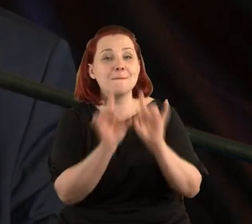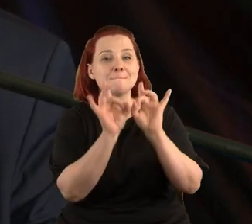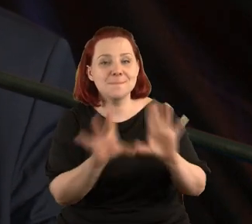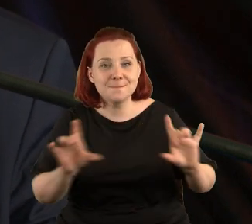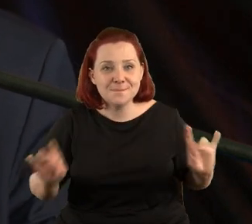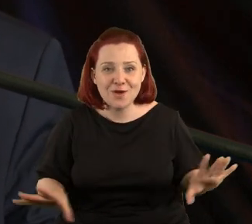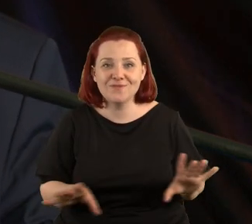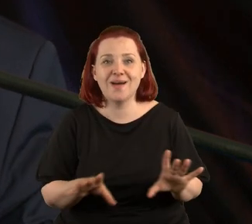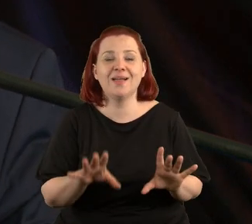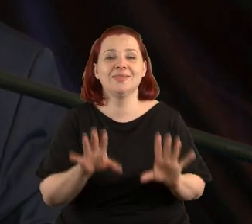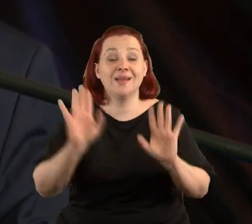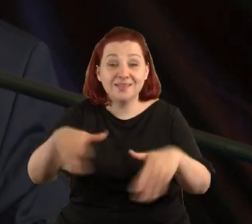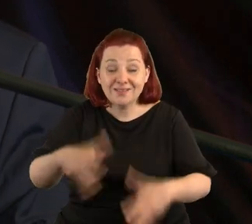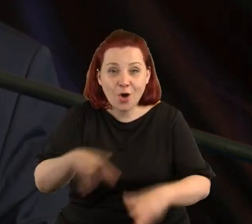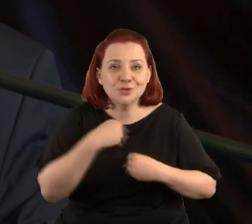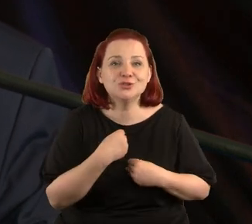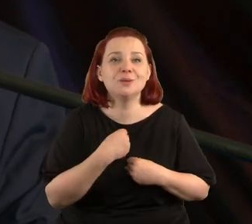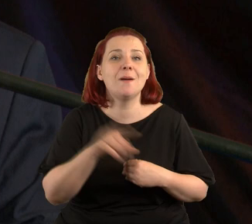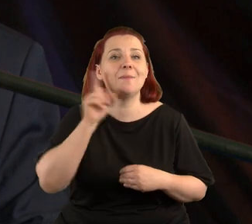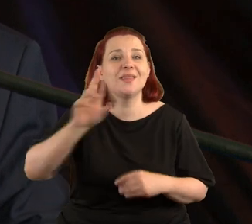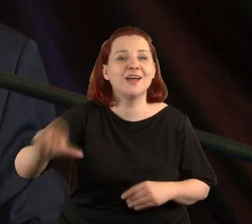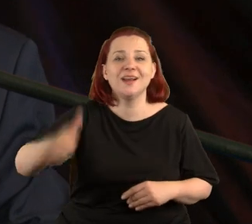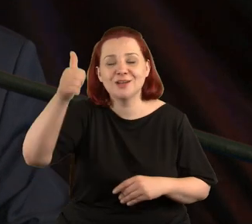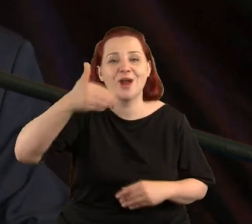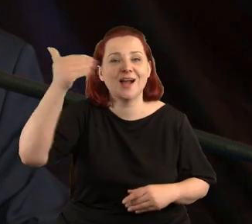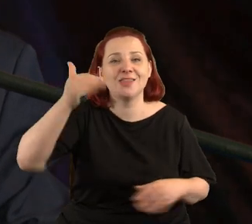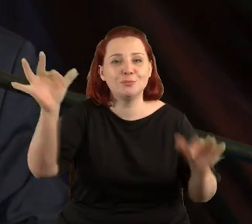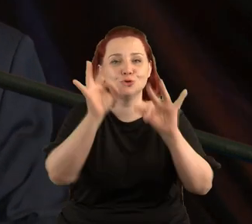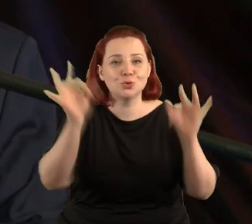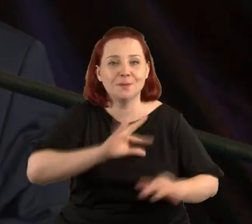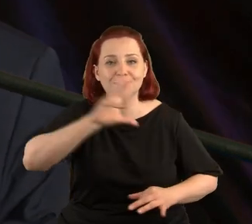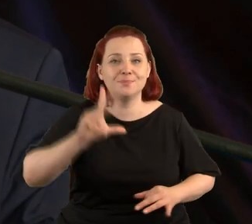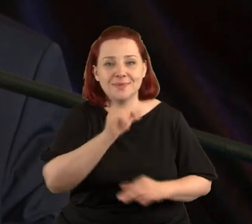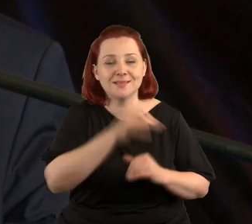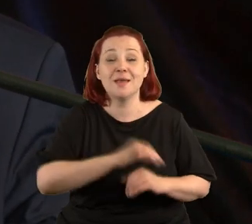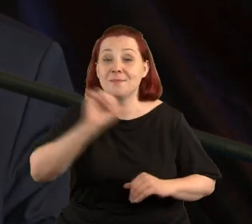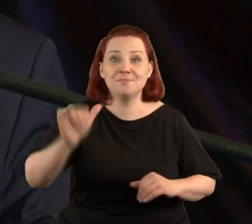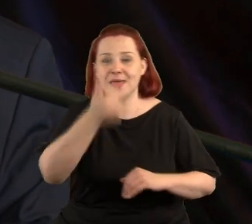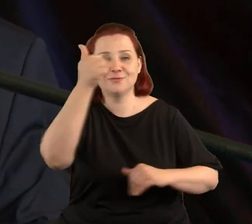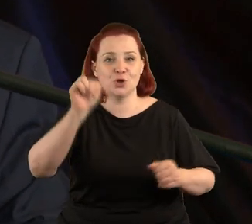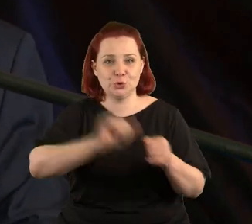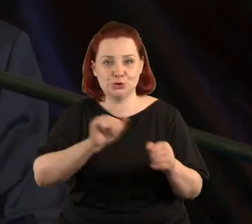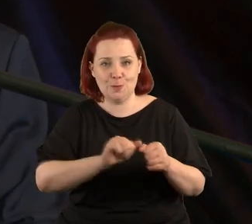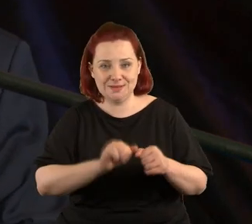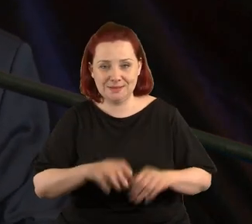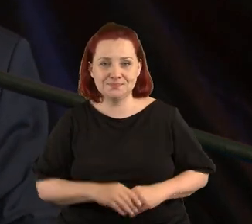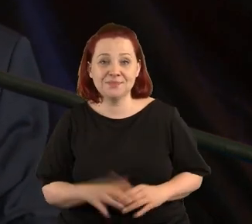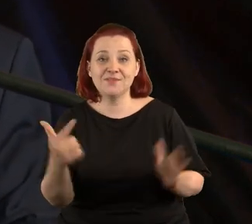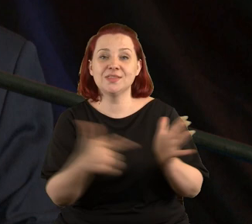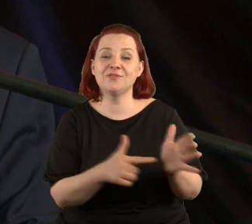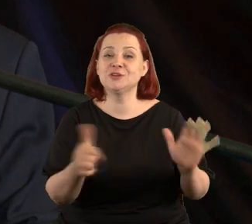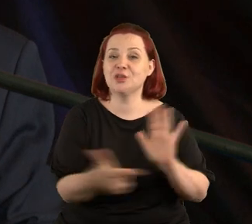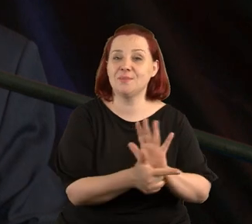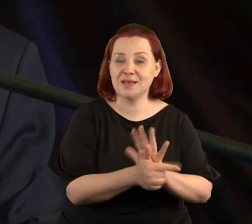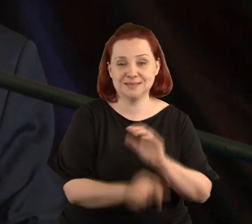Nawet otrzymał nagrodę pana rektora Akademii Sztuk Pięknych, pierwszego stopnia, proszę Państwa. W 2017